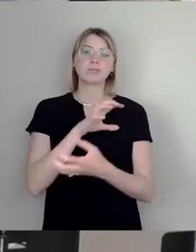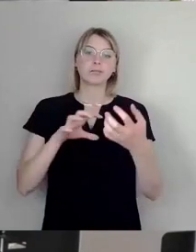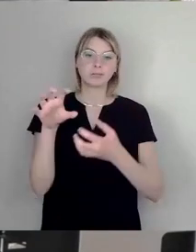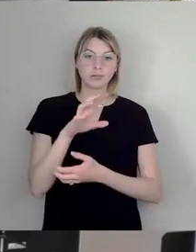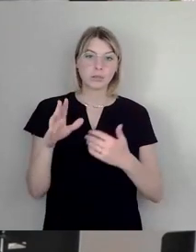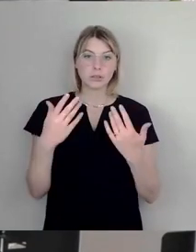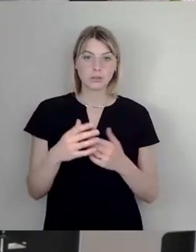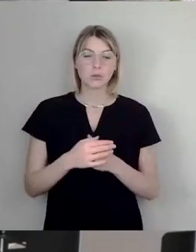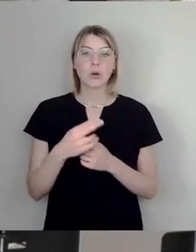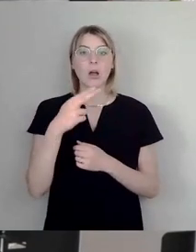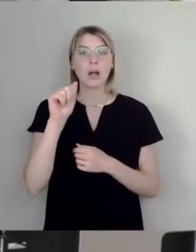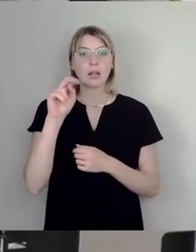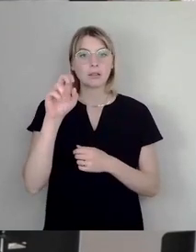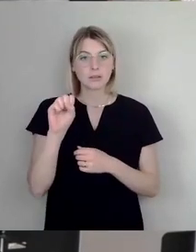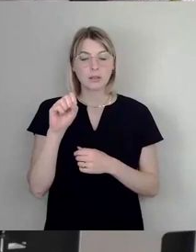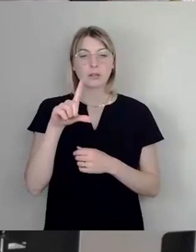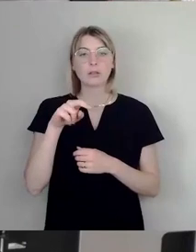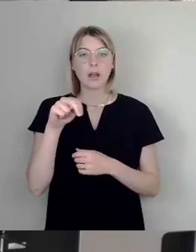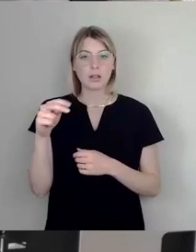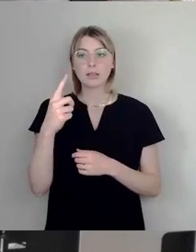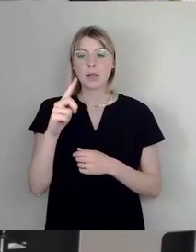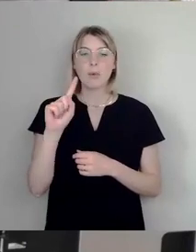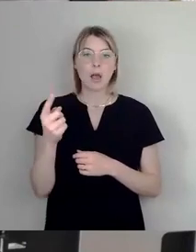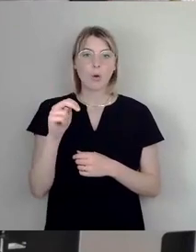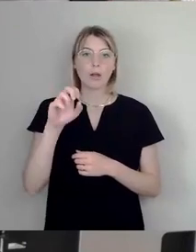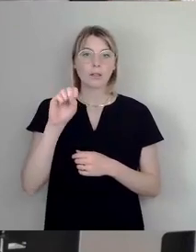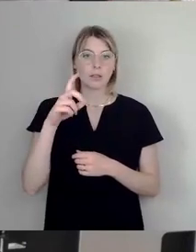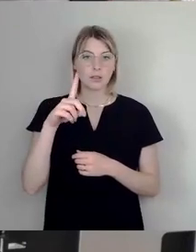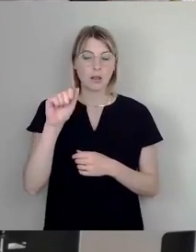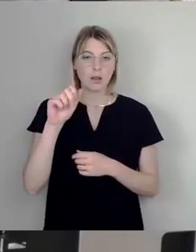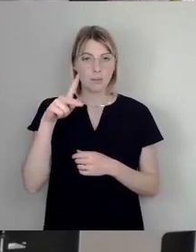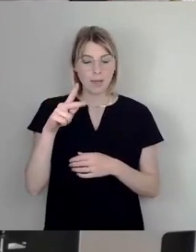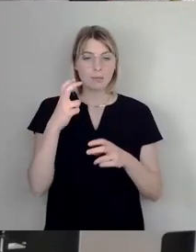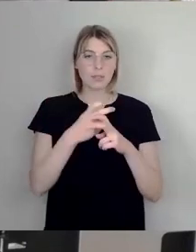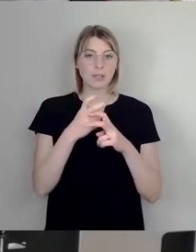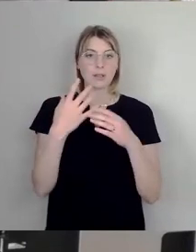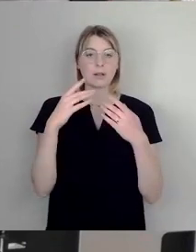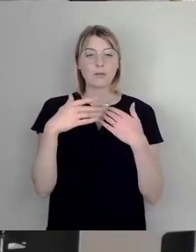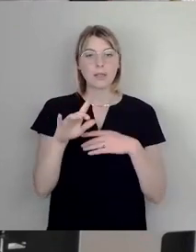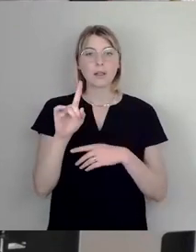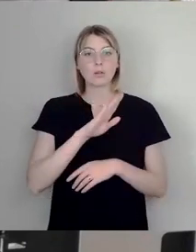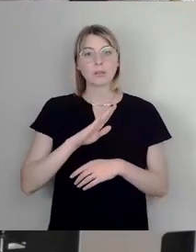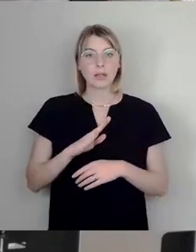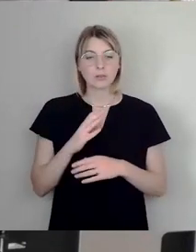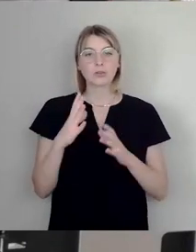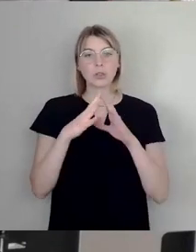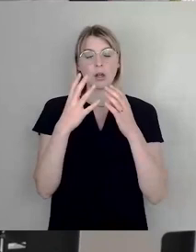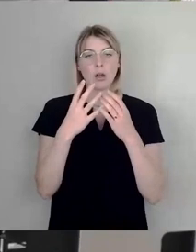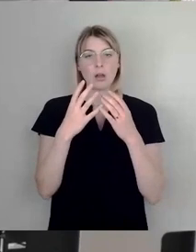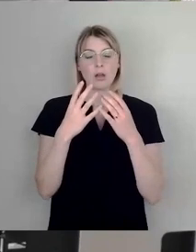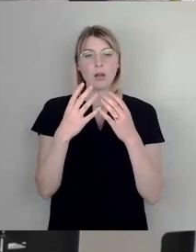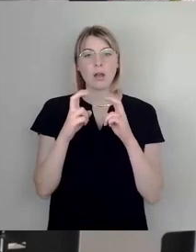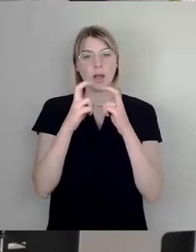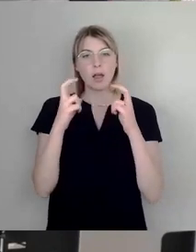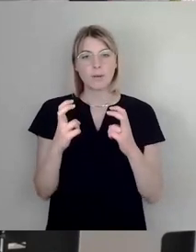war nicht nur NSDAP-Mitglied, er hat auch im sächsischen Heimatschutz, das im Blut und Bodenstil über die